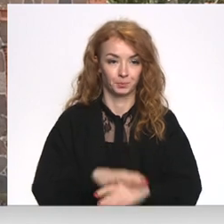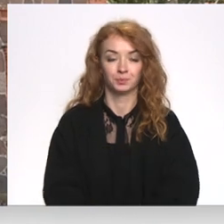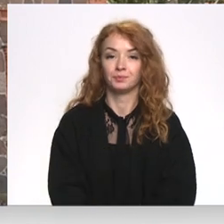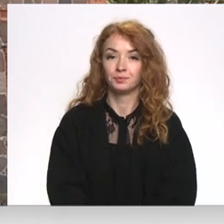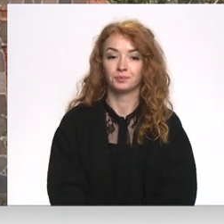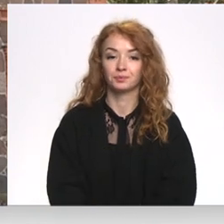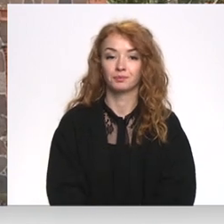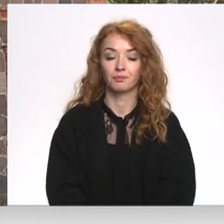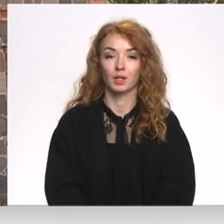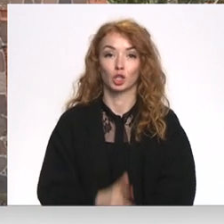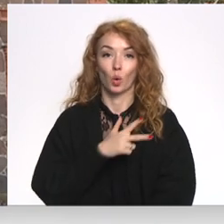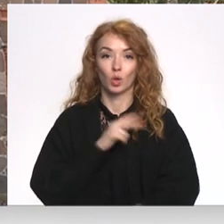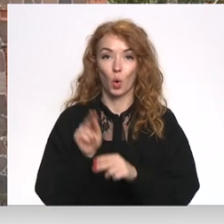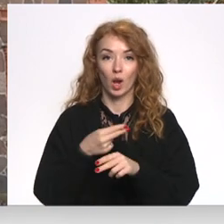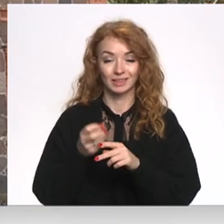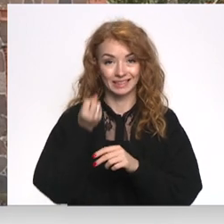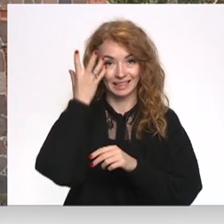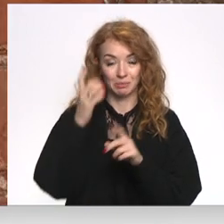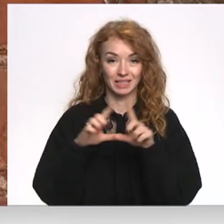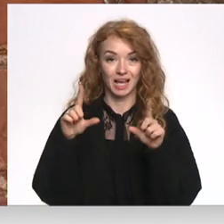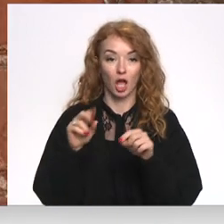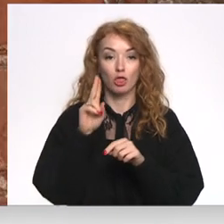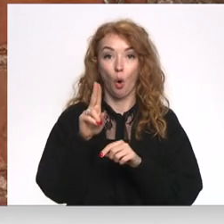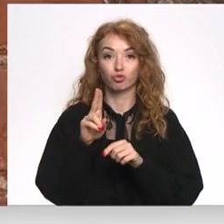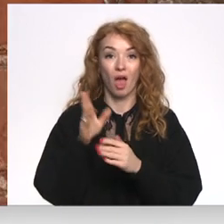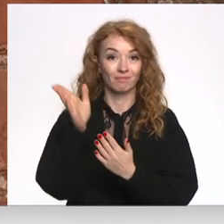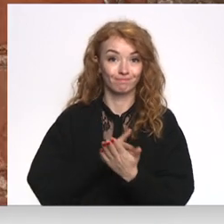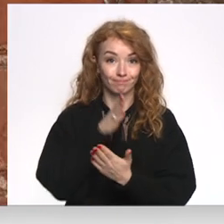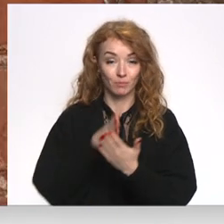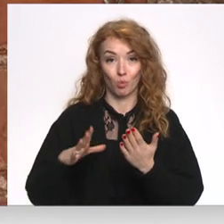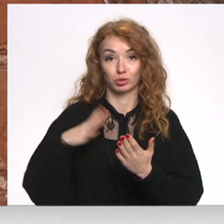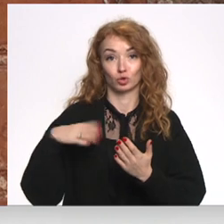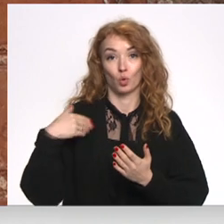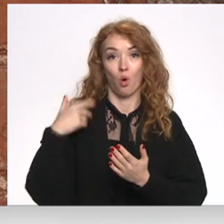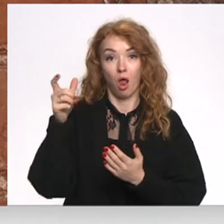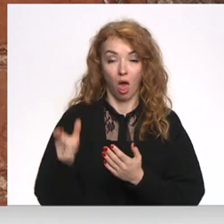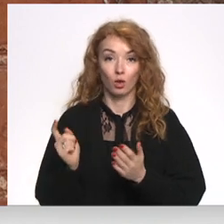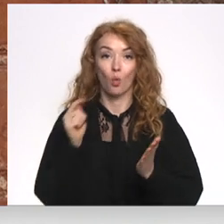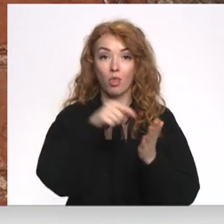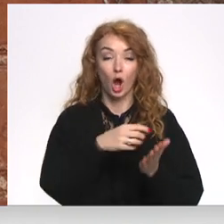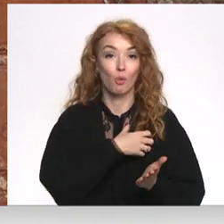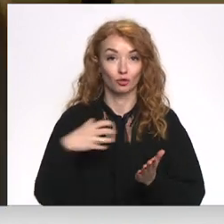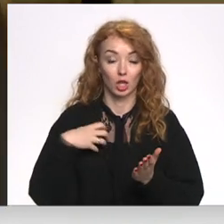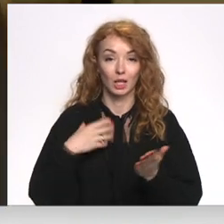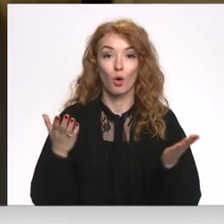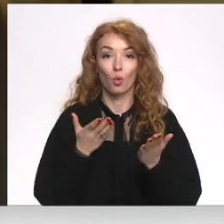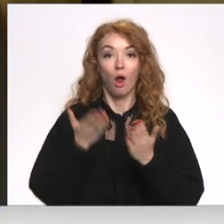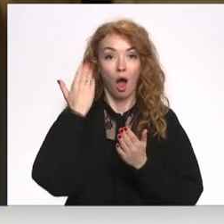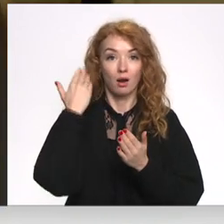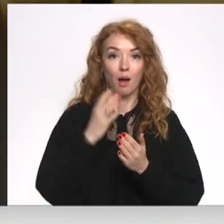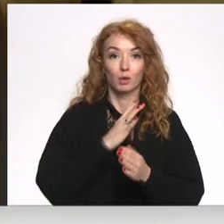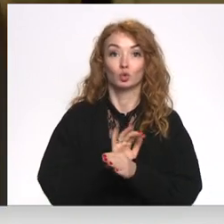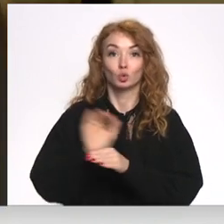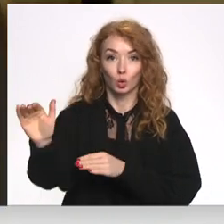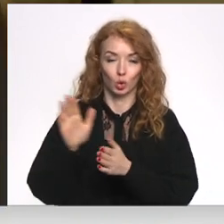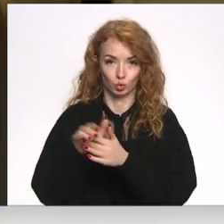Pēc sociālās korekcijas izglītības iestādes naukšāne likvidācijas bijušie audzēkņi nonākuši pašvaldībās, no kurām savu laiku tika nosūtīt